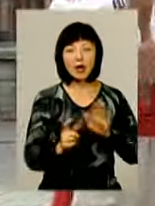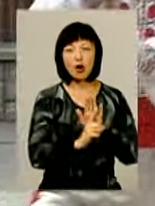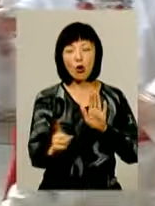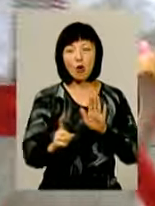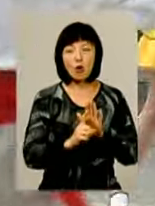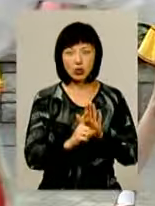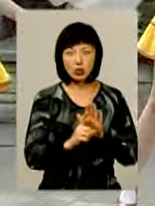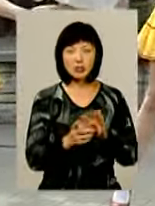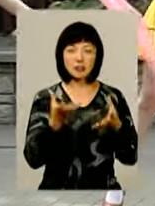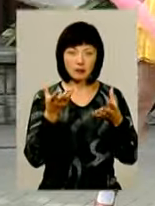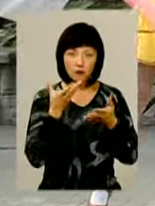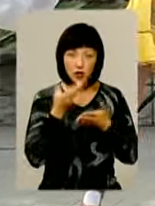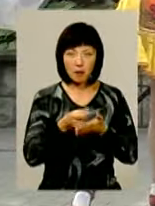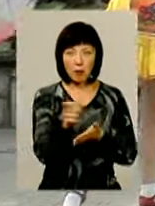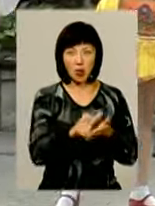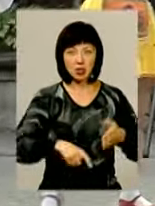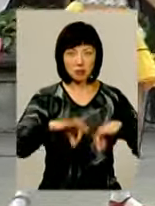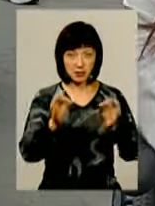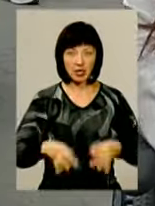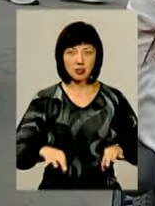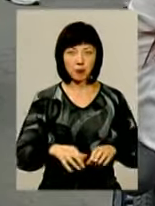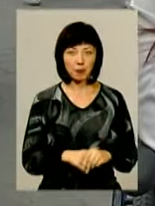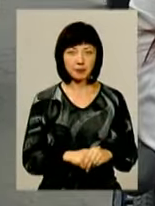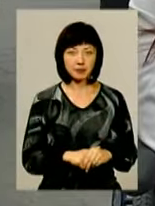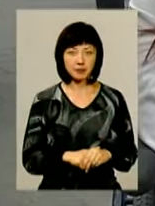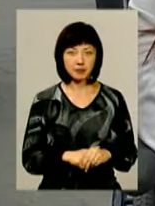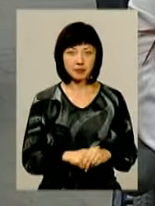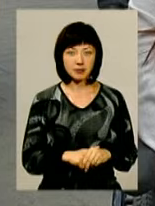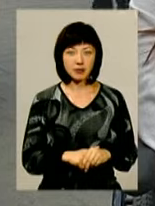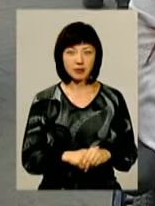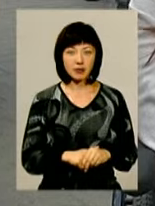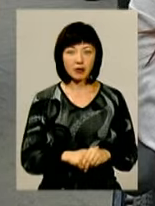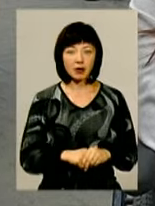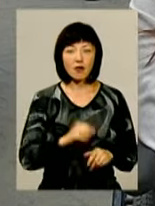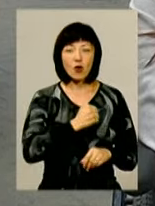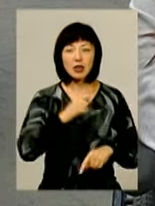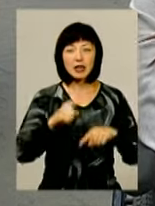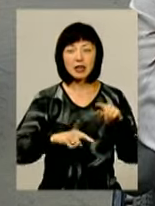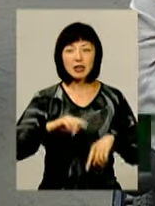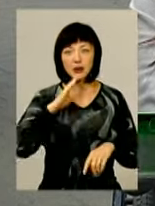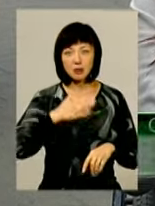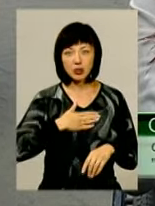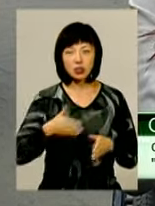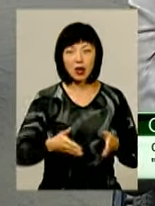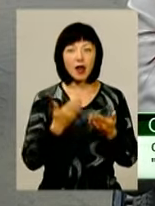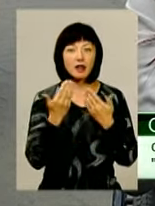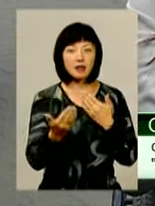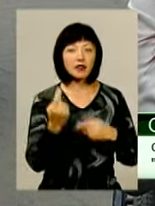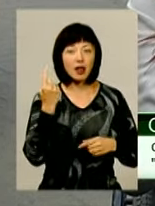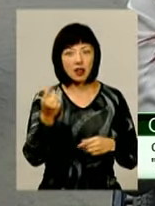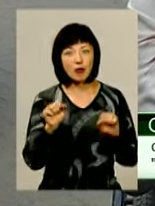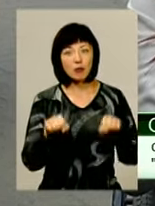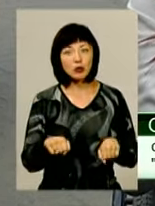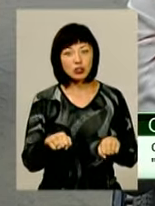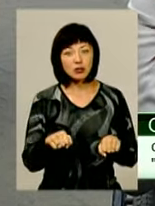благодійної справи своїм поетичним мистецтвом. Боїна рідний мій, шлях твій далекий, може